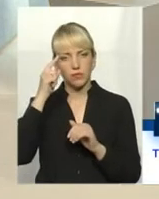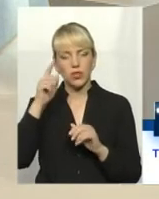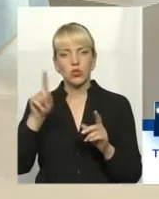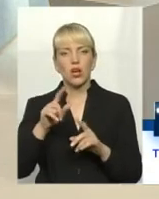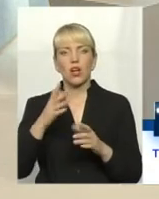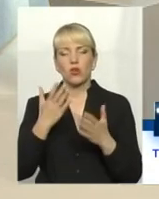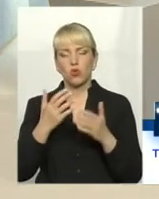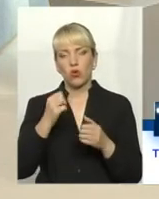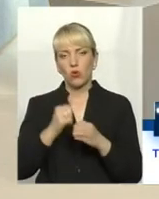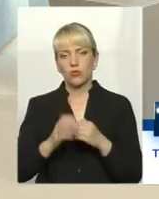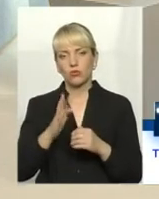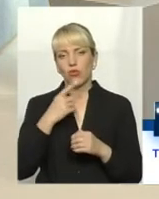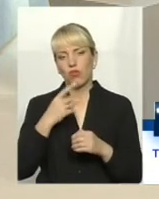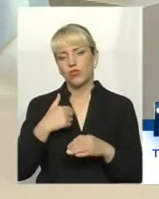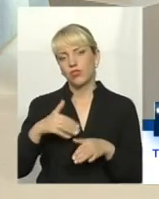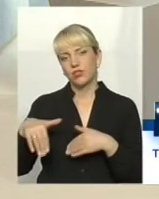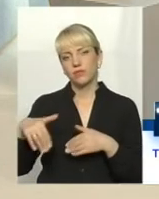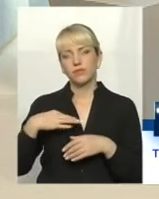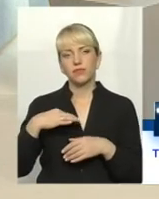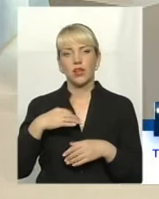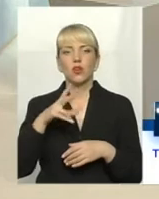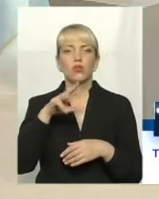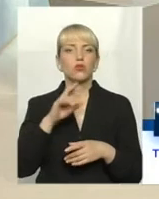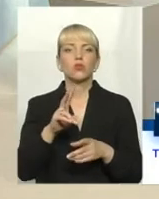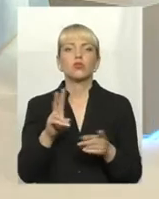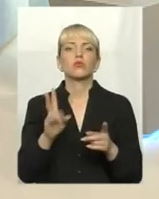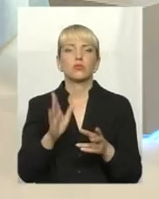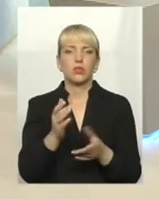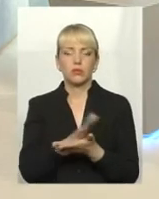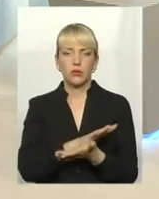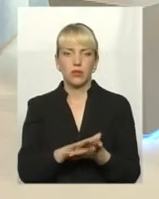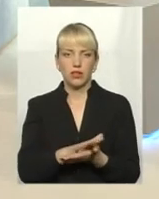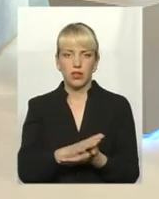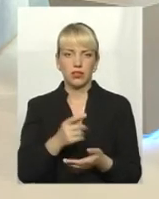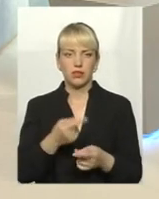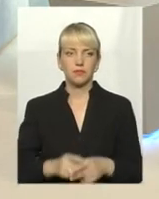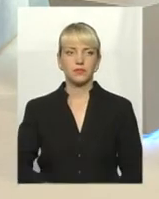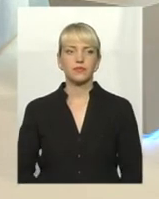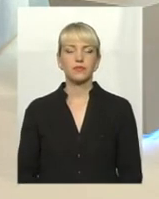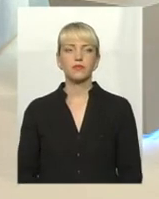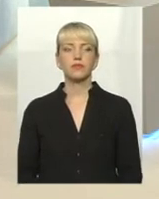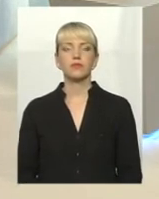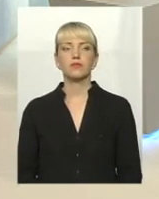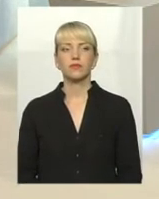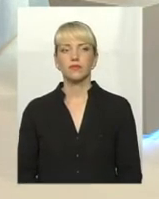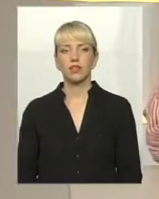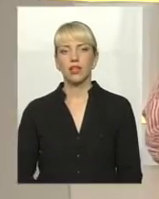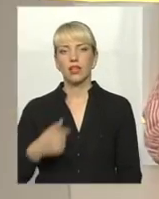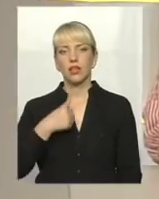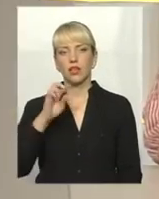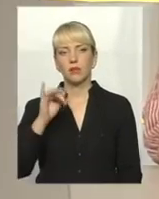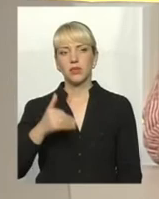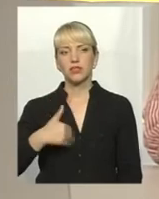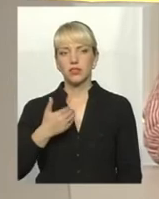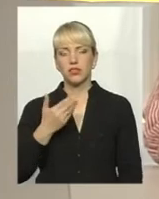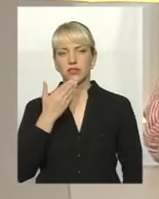що моя хата з краю, і хай собі викидають, аби мене не чіпалася ситуація. Навряд чи сама зміна. Не поліпшиться. Але я б хотіла все-таки звернутися